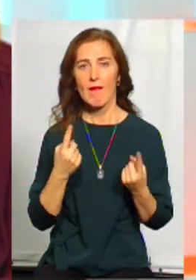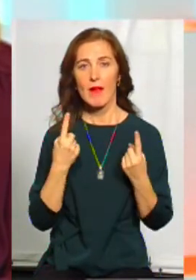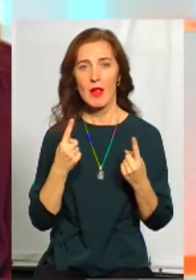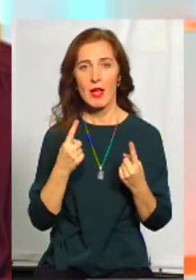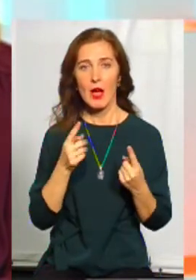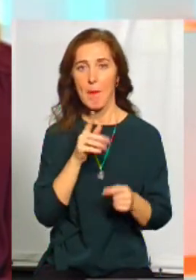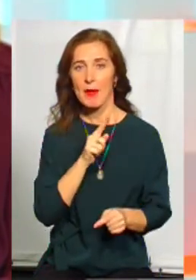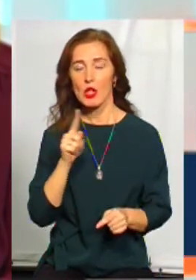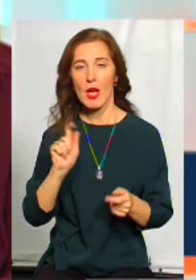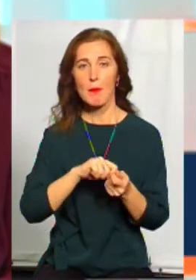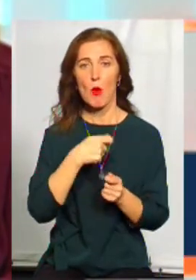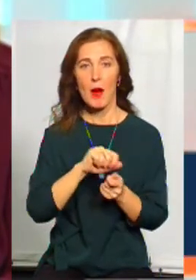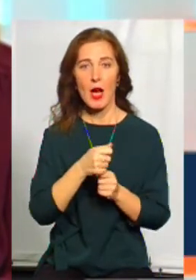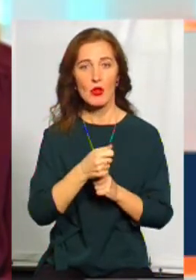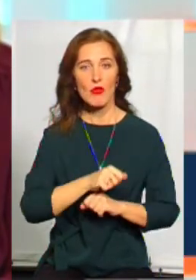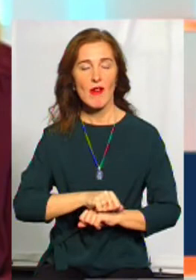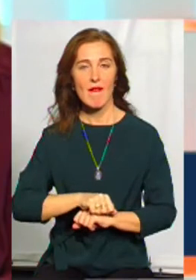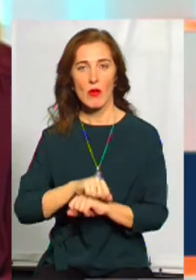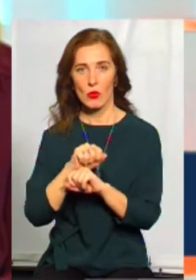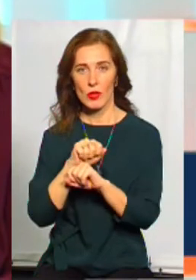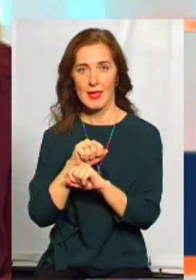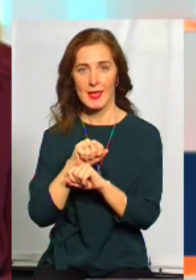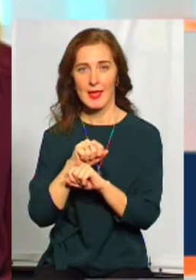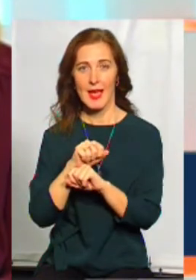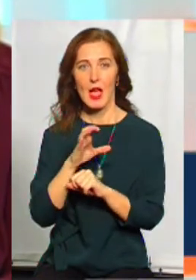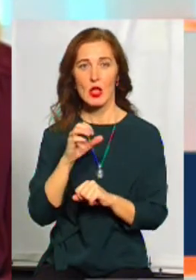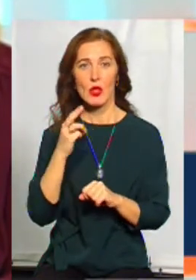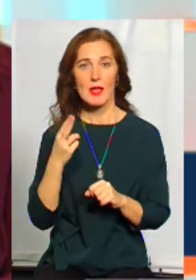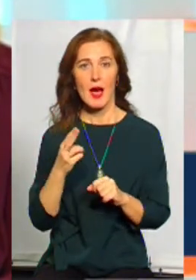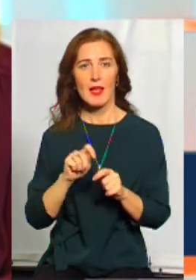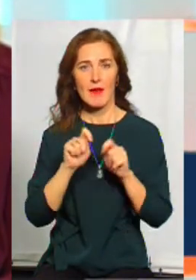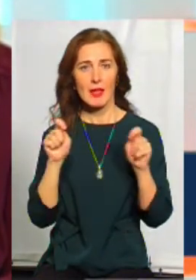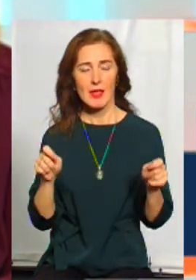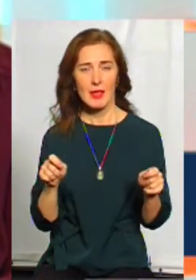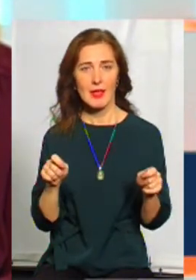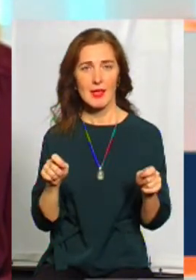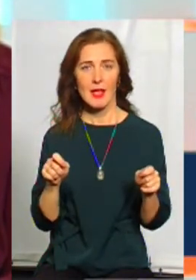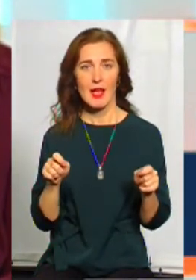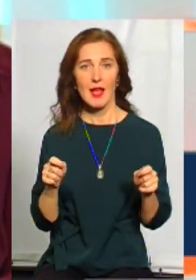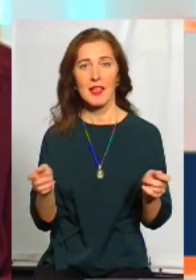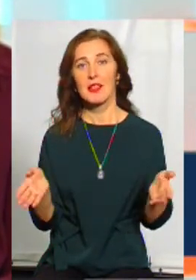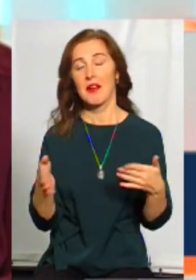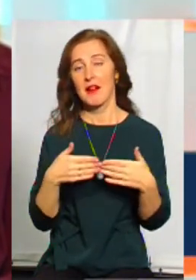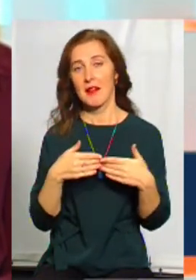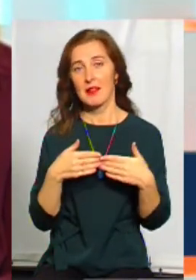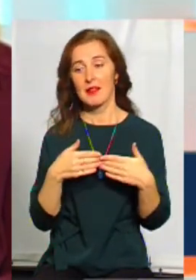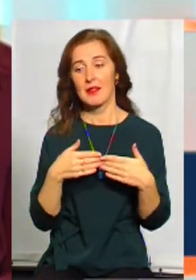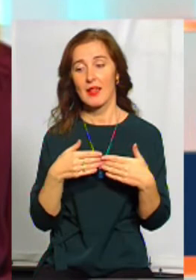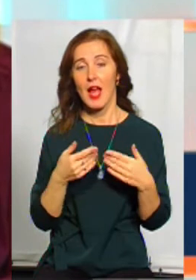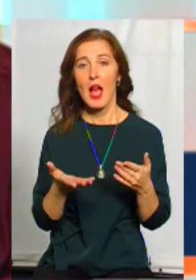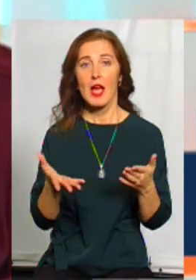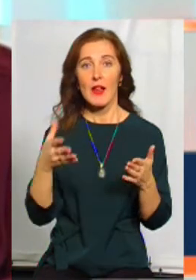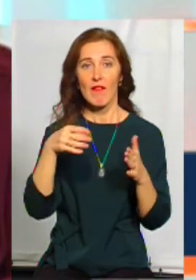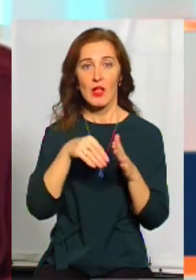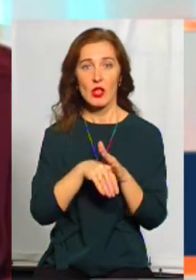Помаранчевої революції. Після Помаранчевої революції соціальні ліфти відкрилися і закрилися. Ми знову